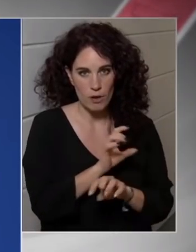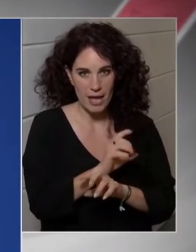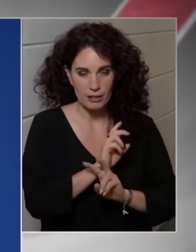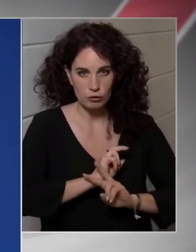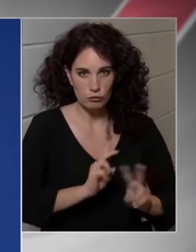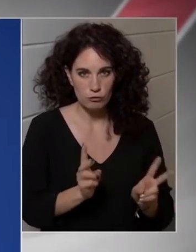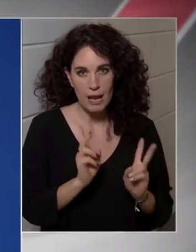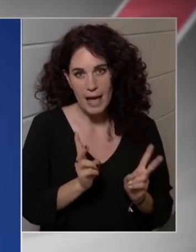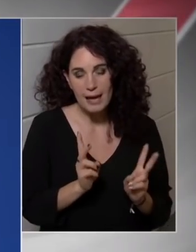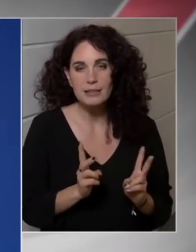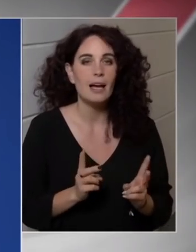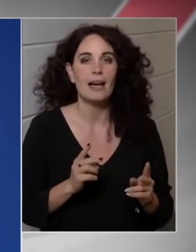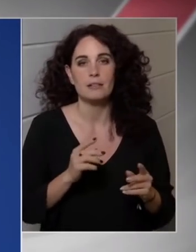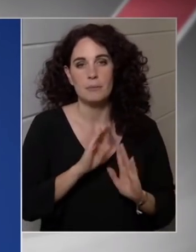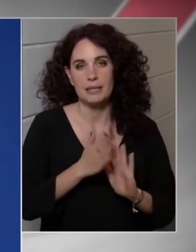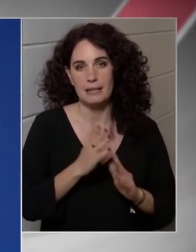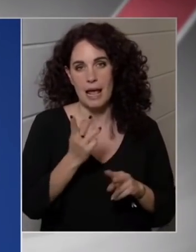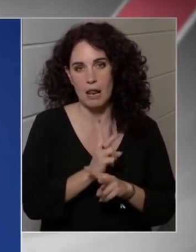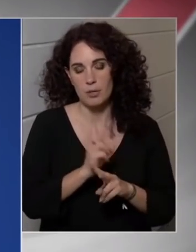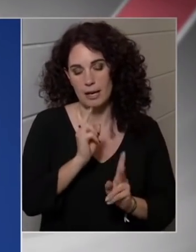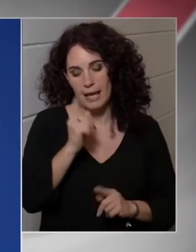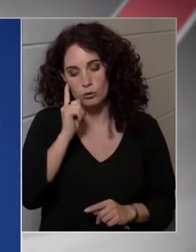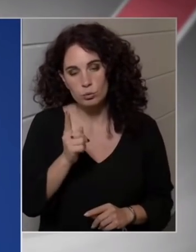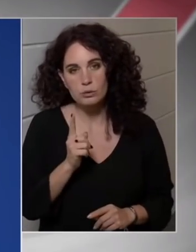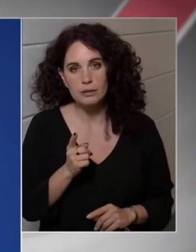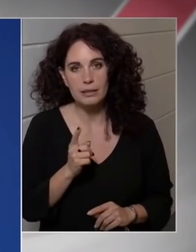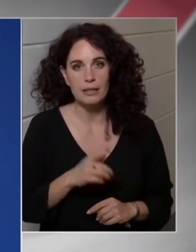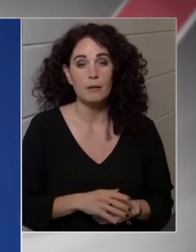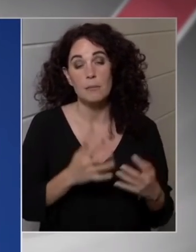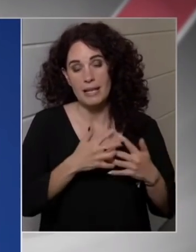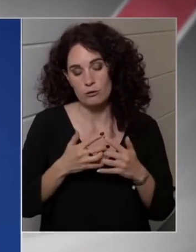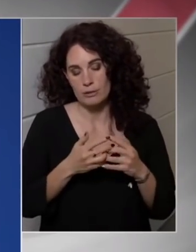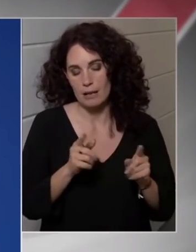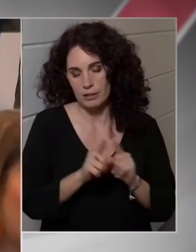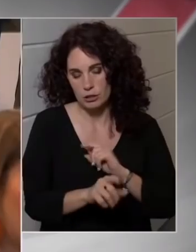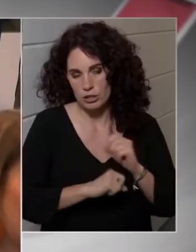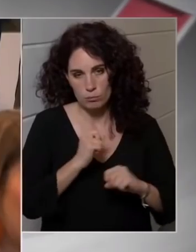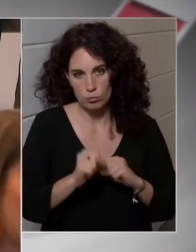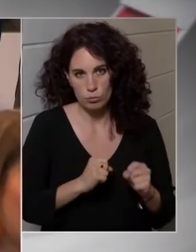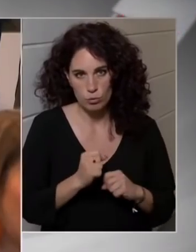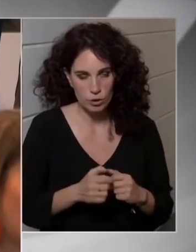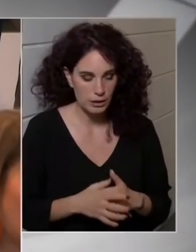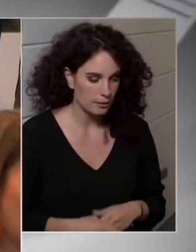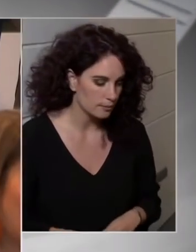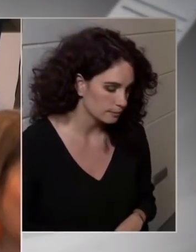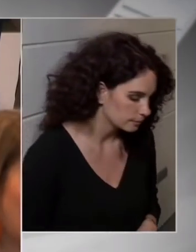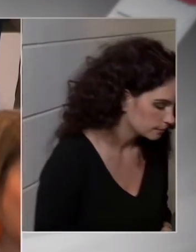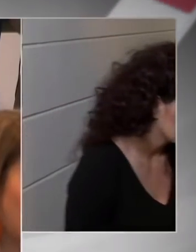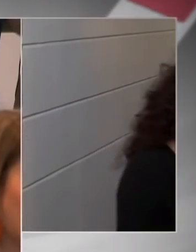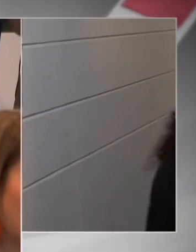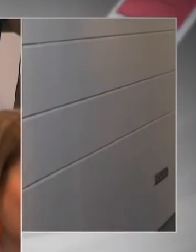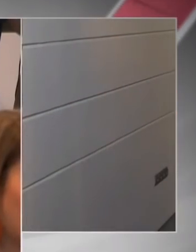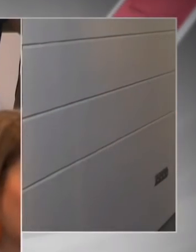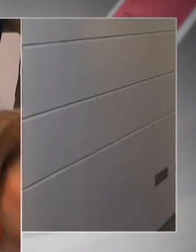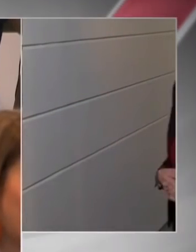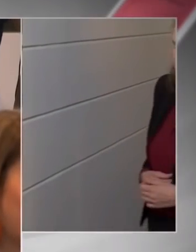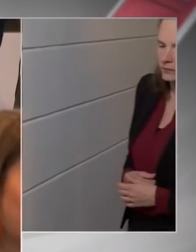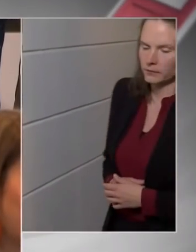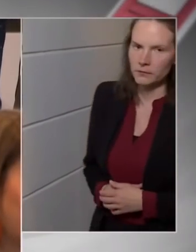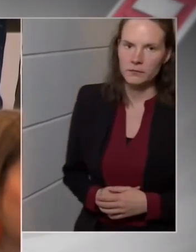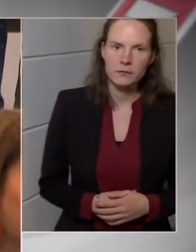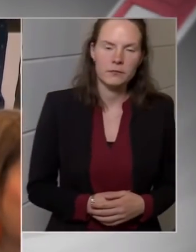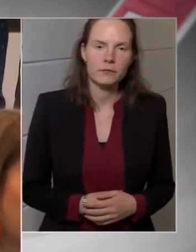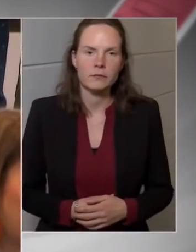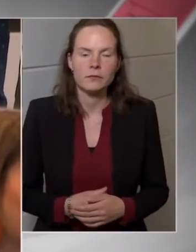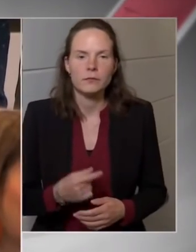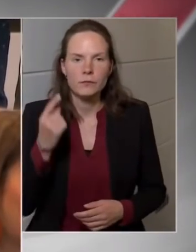ezt teszi valamennyi állam. Leginkább talán éppen az Egyesült Államok. Arra esetleg tud valamit mondani, hogy hogyan tudják azonosítani